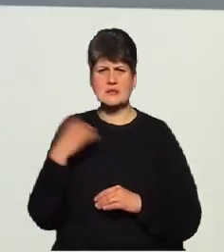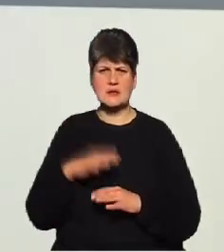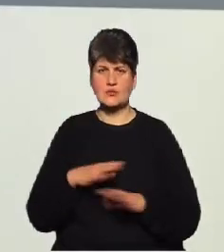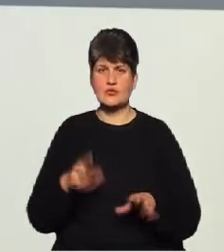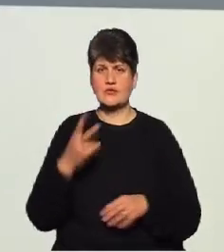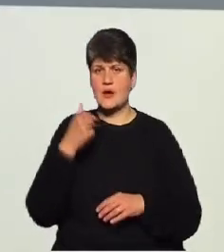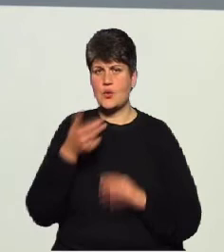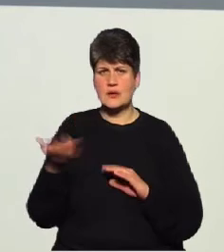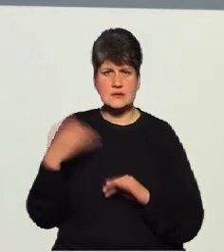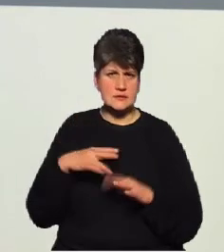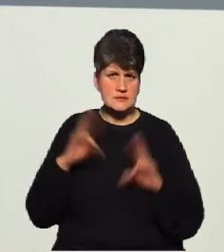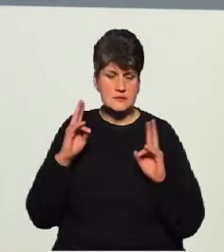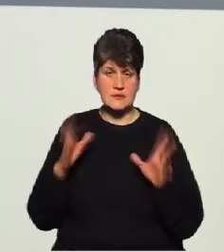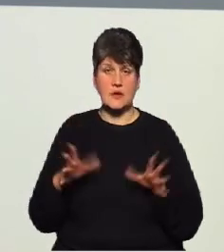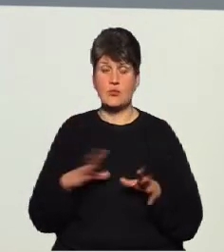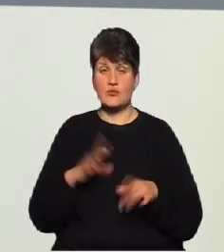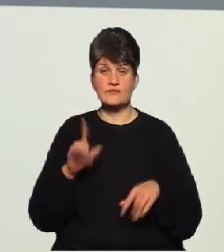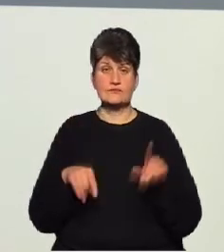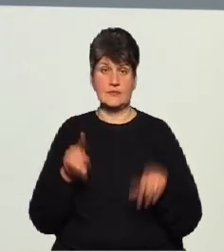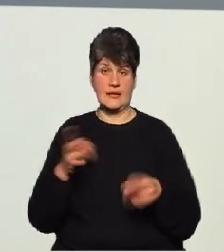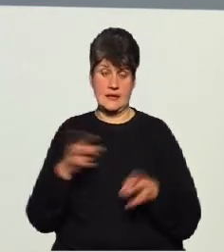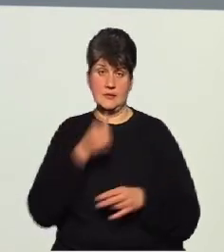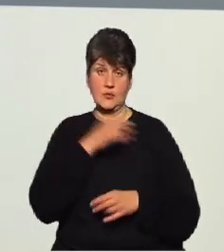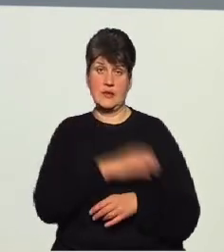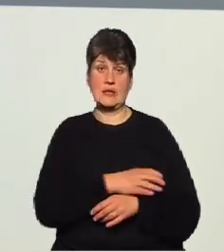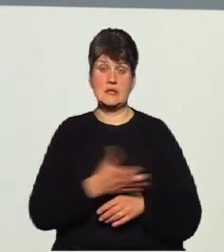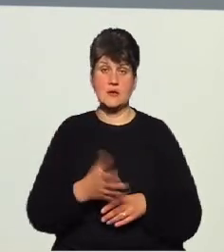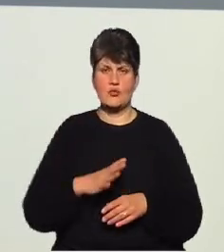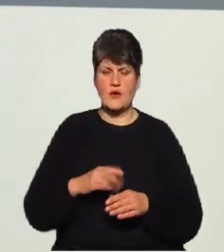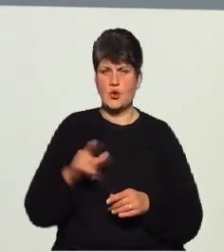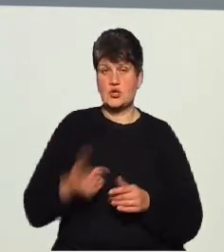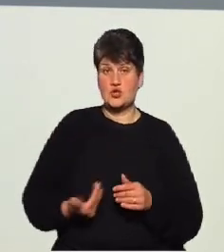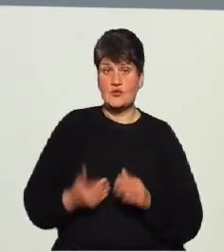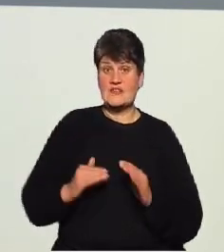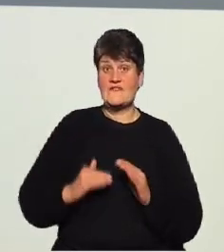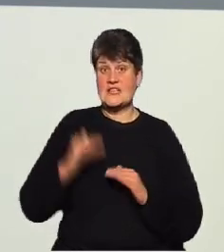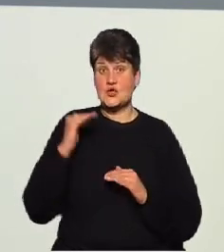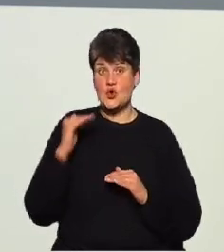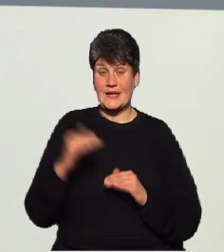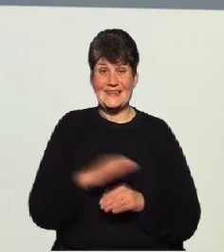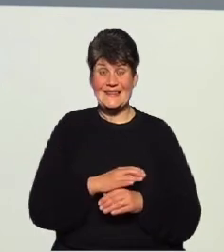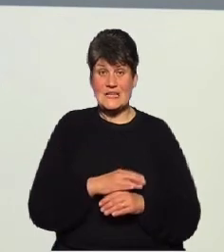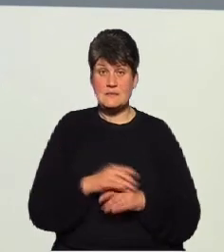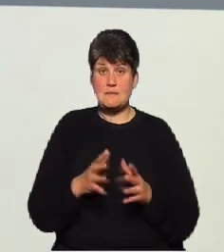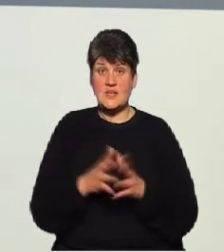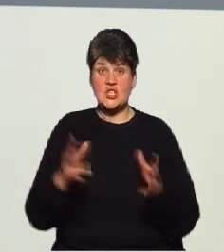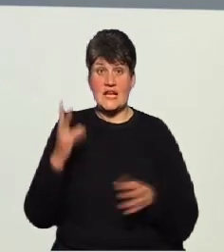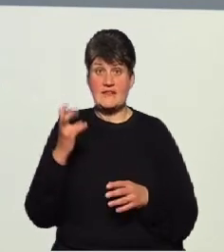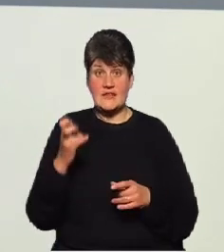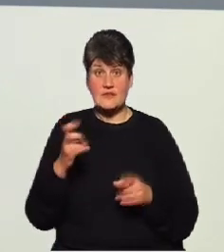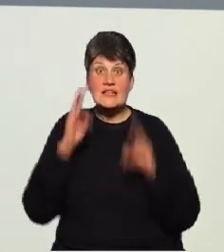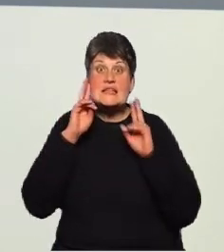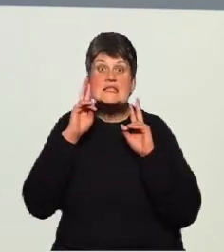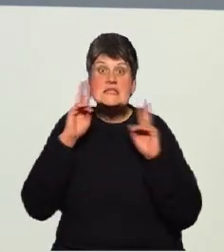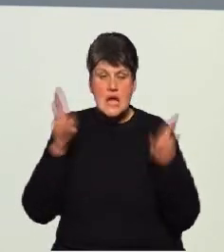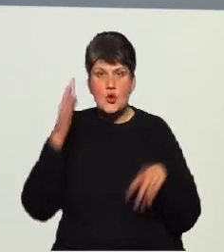Інколи час від часу треба вимірювати артеріальний тиск. Інколи люди живуть з високим тиском за 200, а їхні голова не болить, нічого. Вони навіть не знають, що в них є підвищений артеріальний